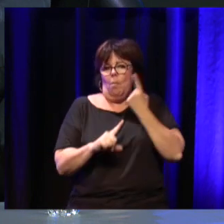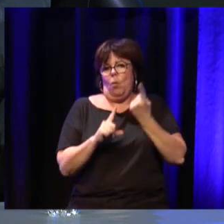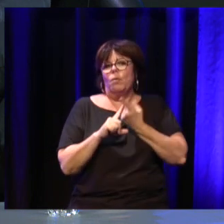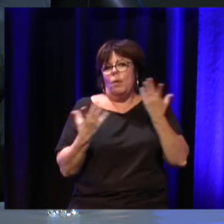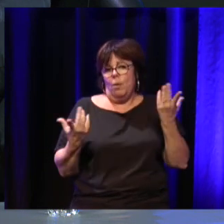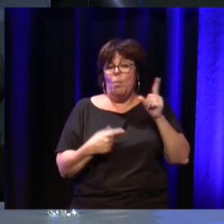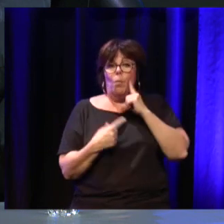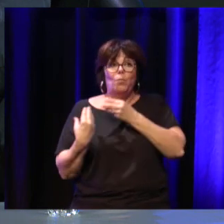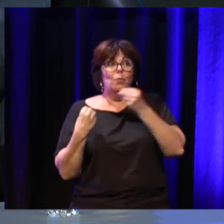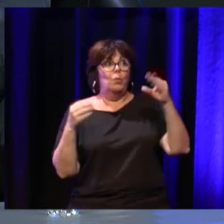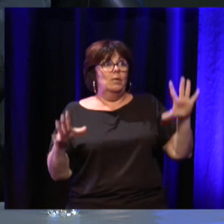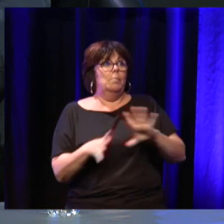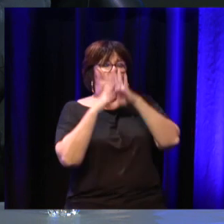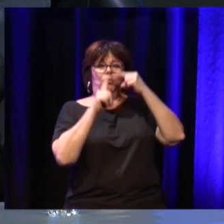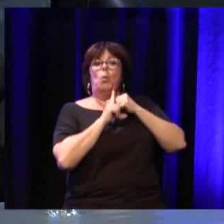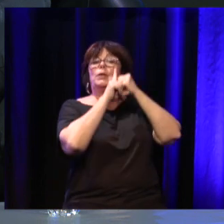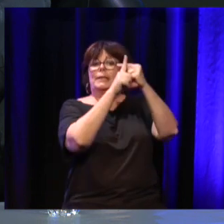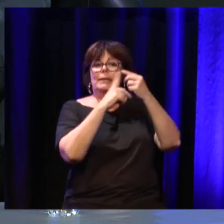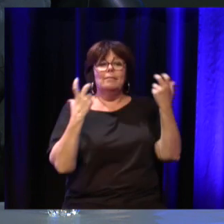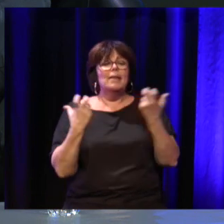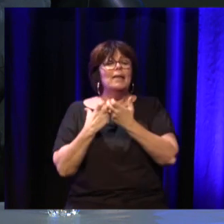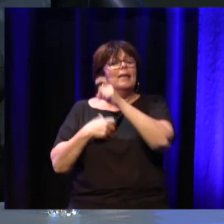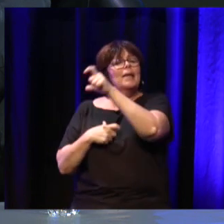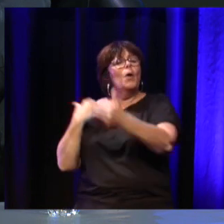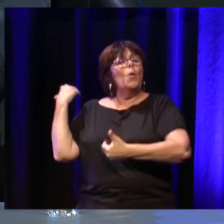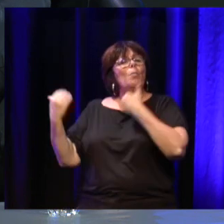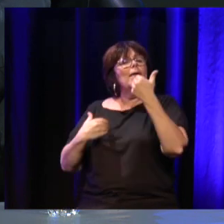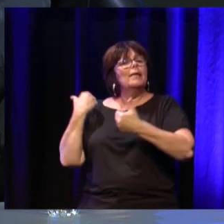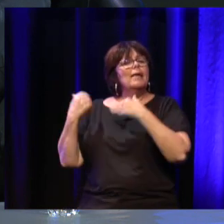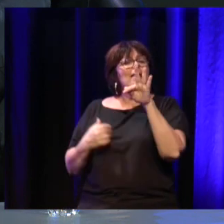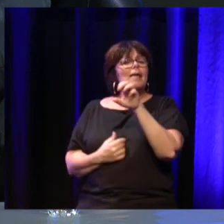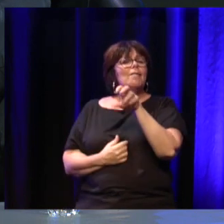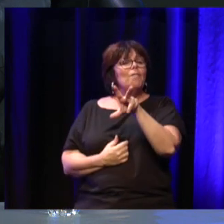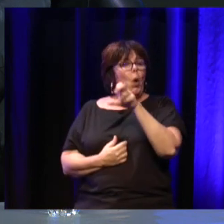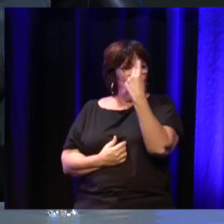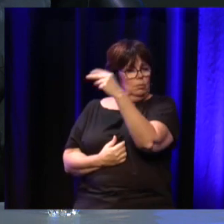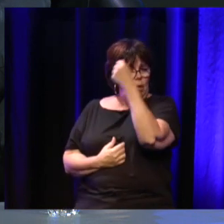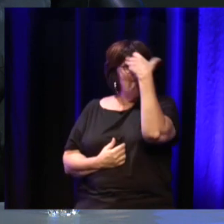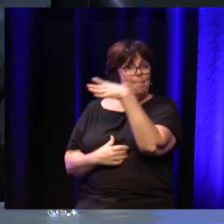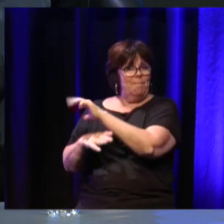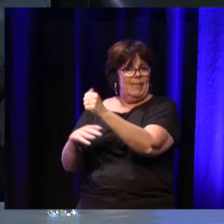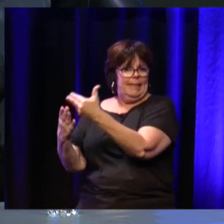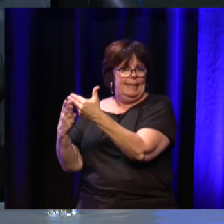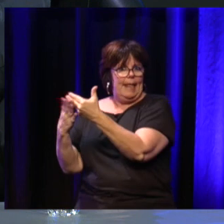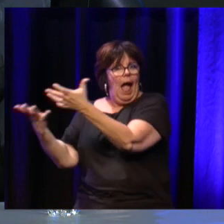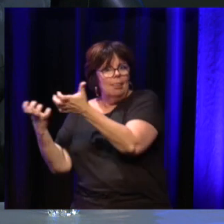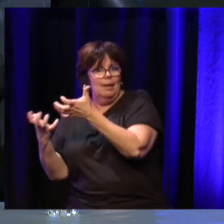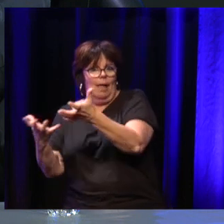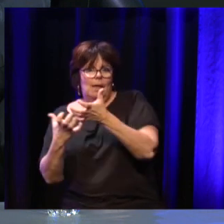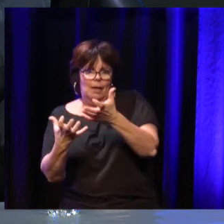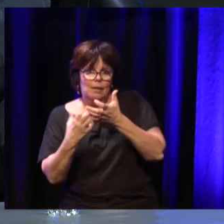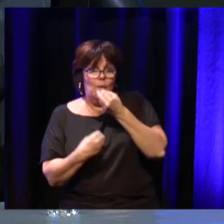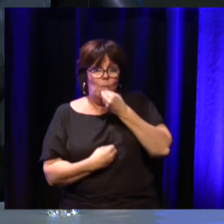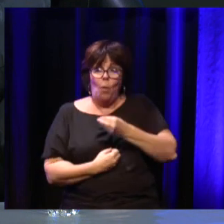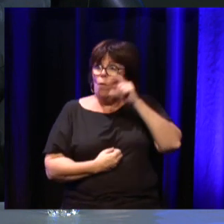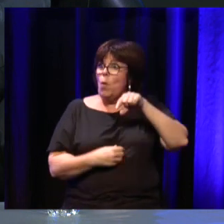incarnation positive d'un combat. C'est ce qu'a fait Michael Fox aux Etats-Unis. C'est ce que font d'autres personnes sur d'autres maladies. Il faut qu'on trouve une